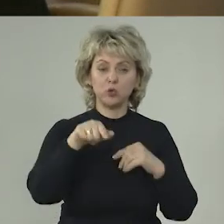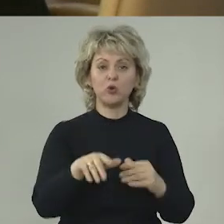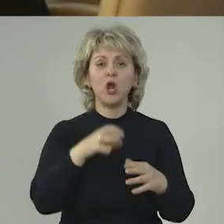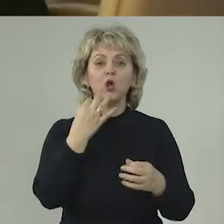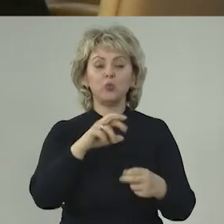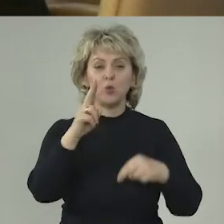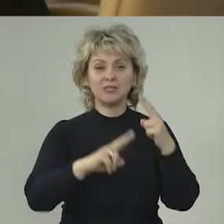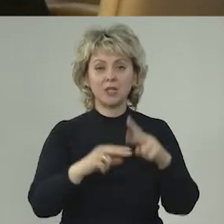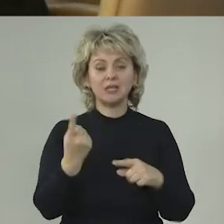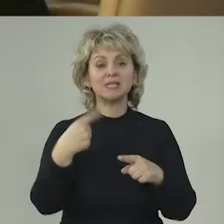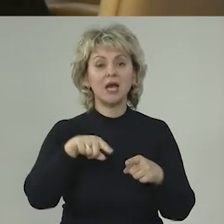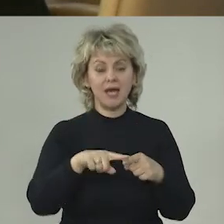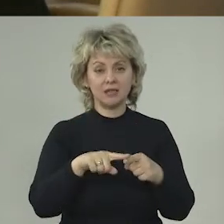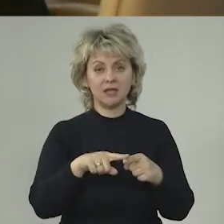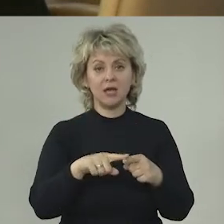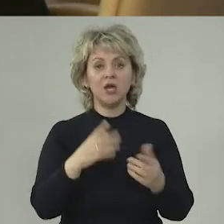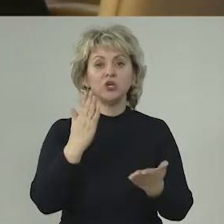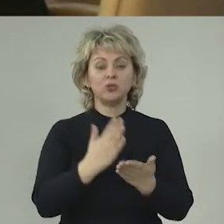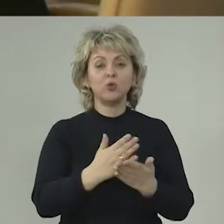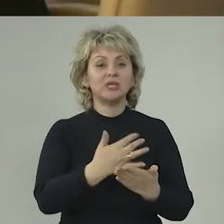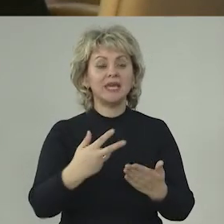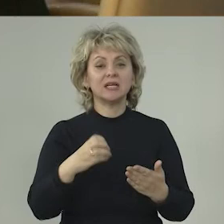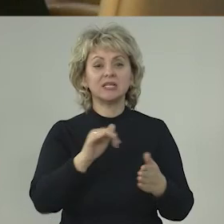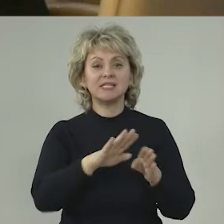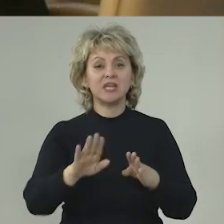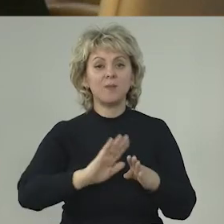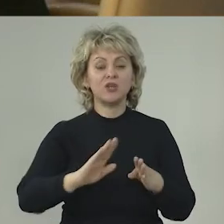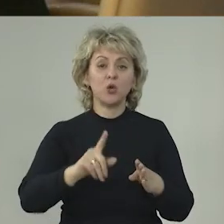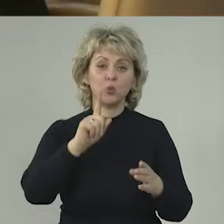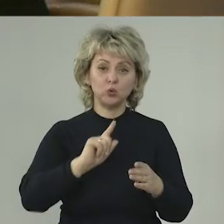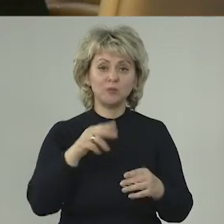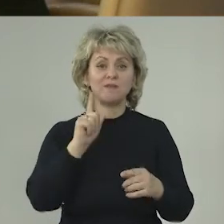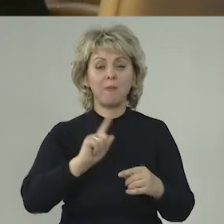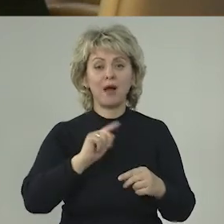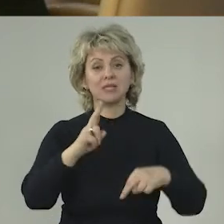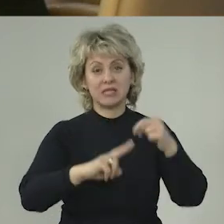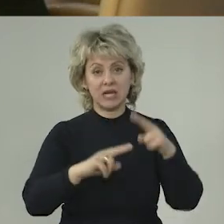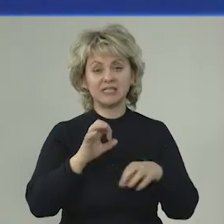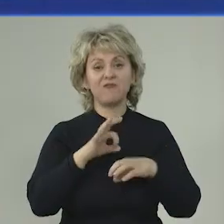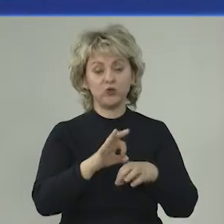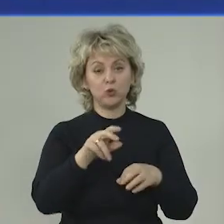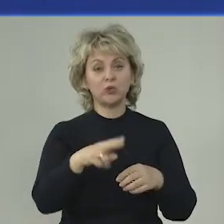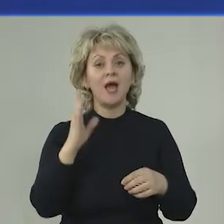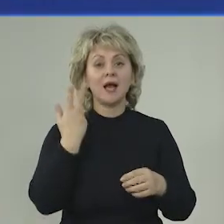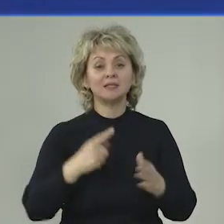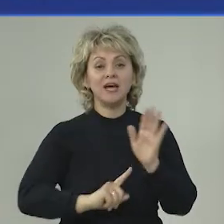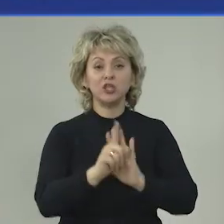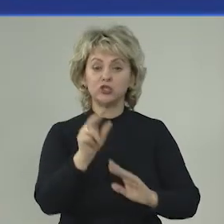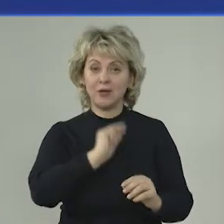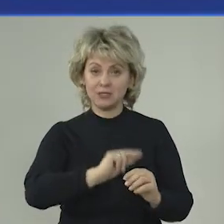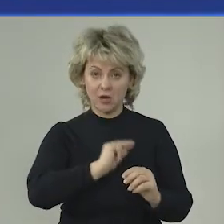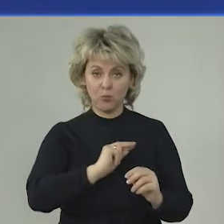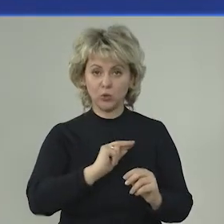и любое строительство – это, ну, хотите, некоторой степени дискомфорт, пока идет строительство. Затем, когда начинается